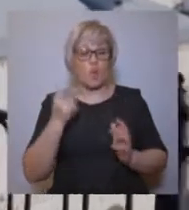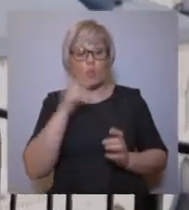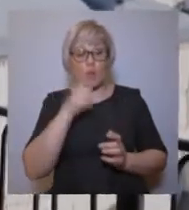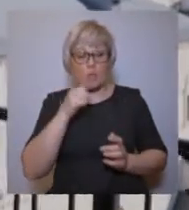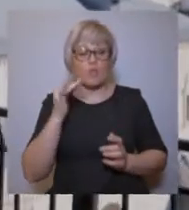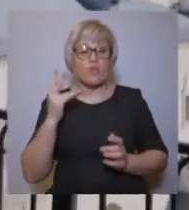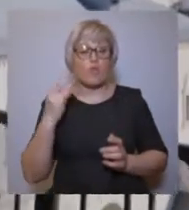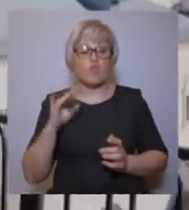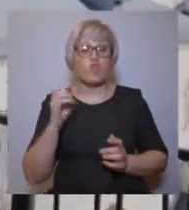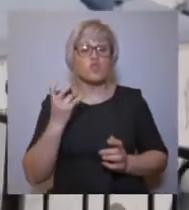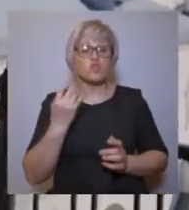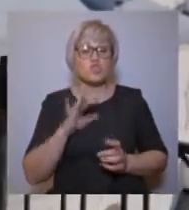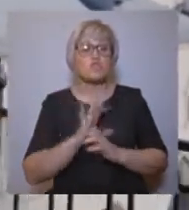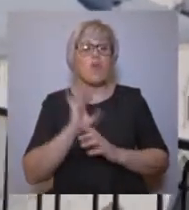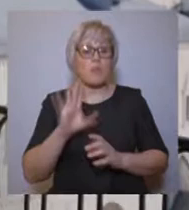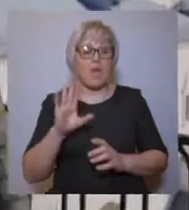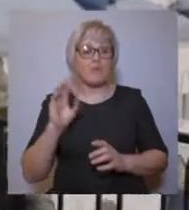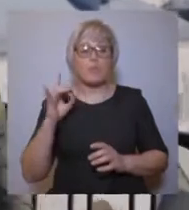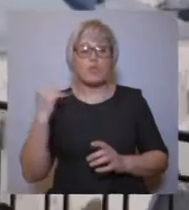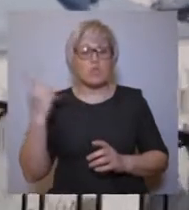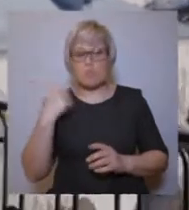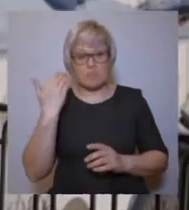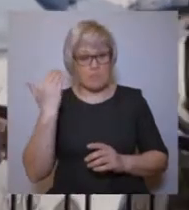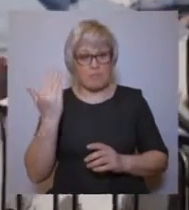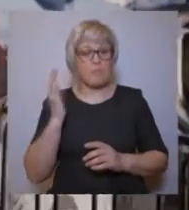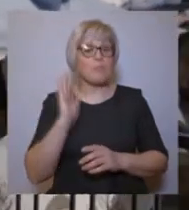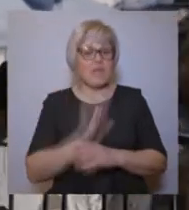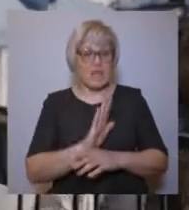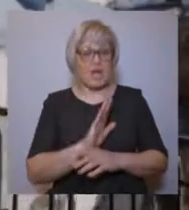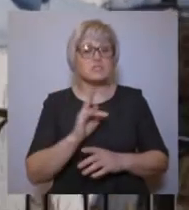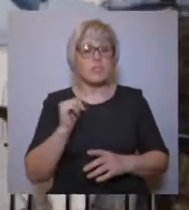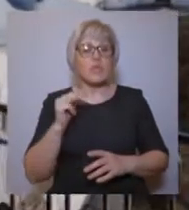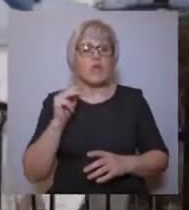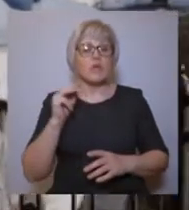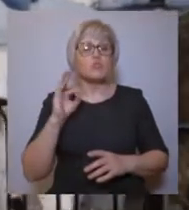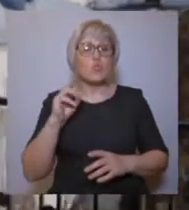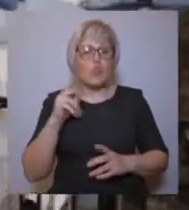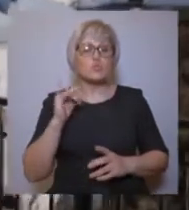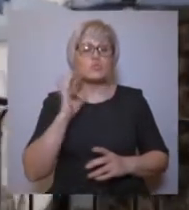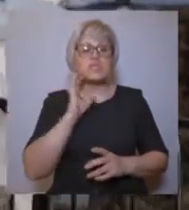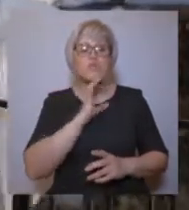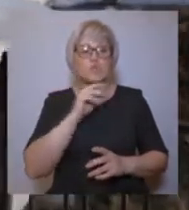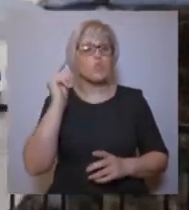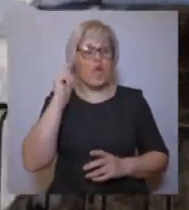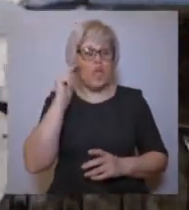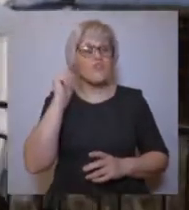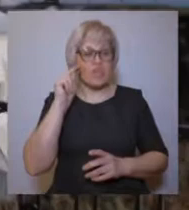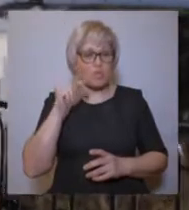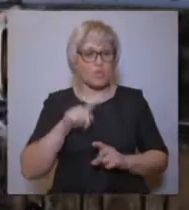монастыря, Филофей Лещинский, направлен Петровским указом на огромную по территории Тобольскую и Сибирскую кафедру.